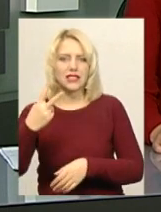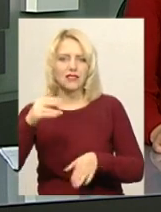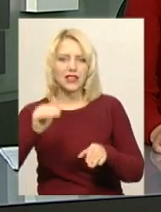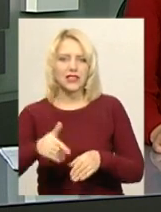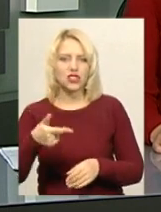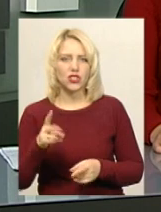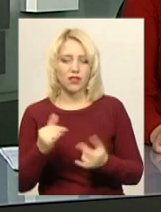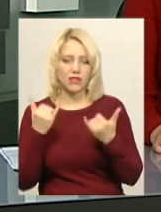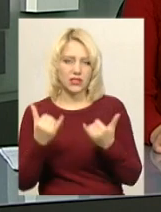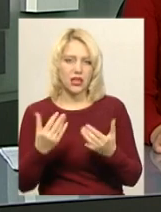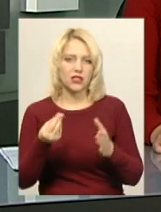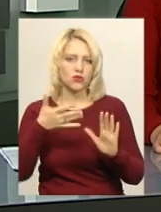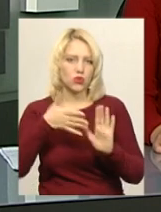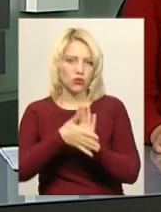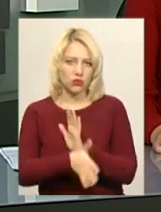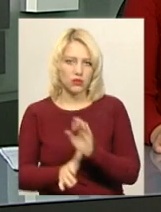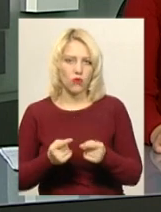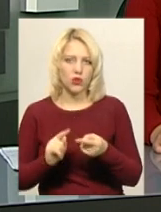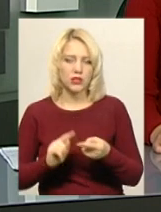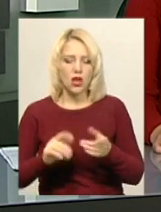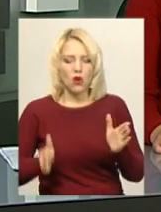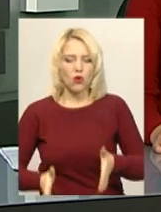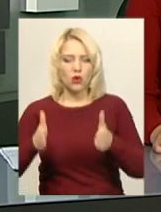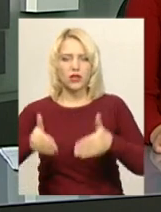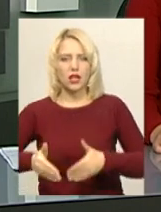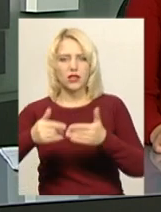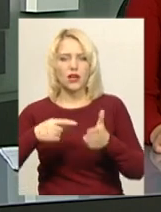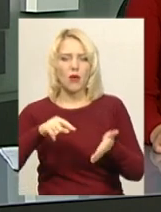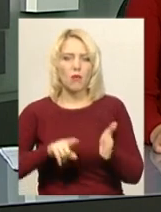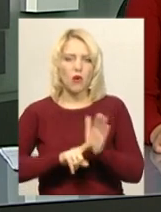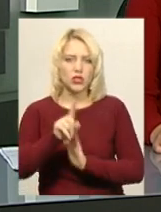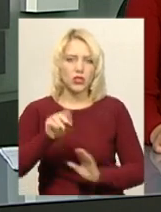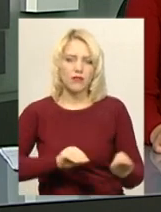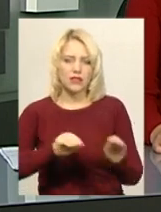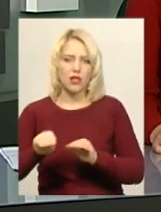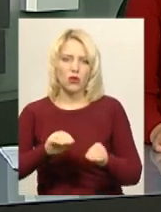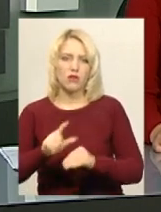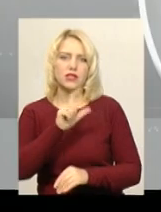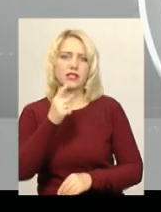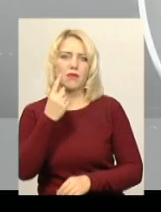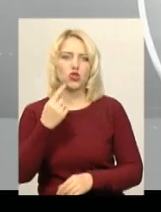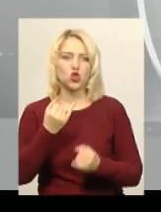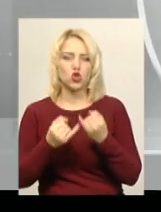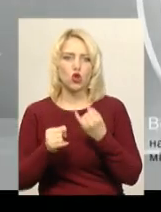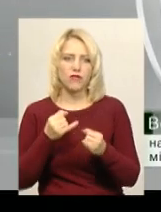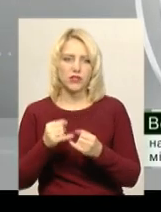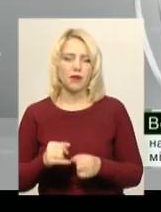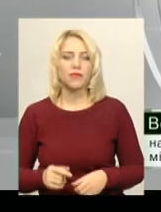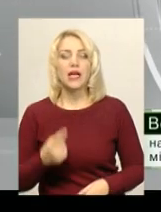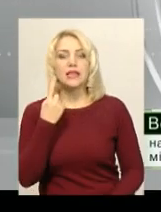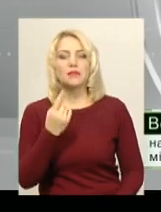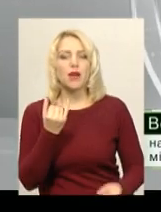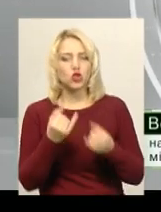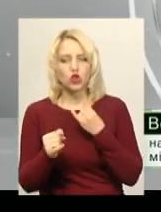200 з яких наразі освоєно. Контейнери почали встановлювати з 1 жовтня, каже Володимир Булич. Ми з 1